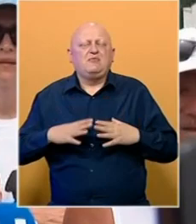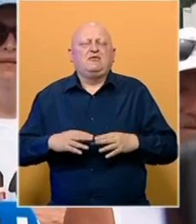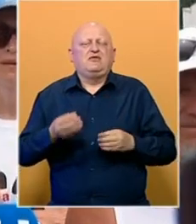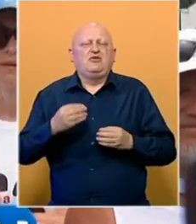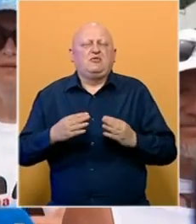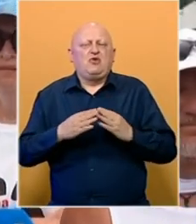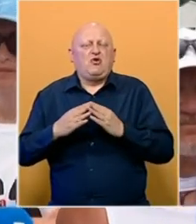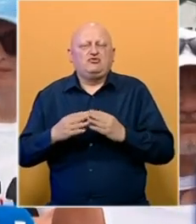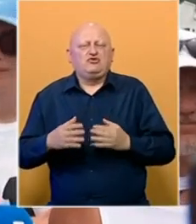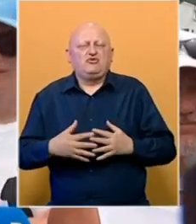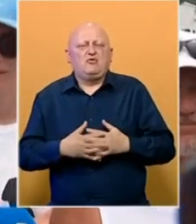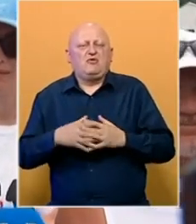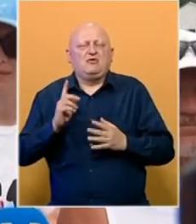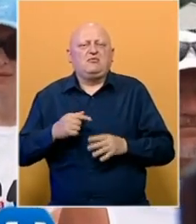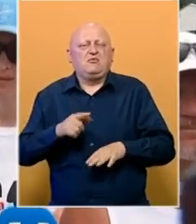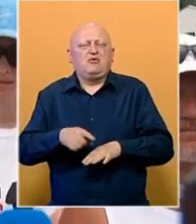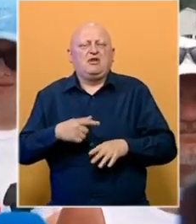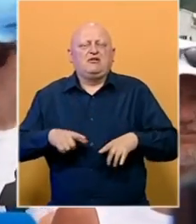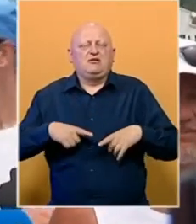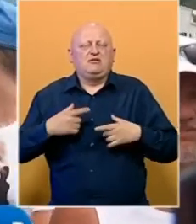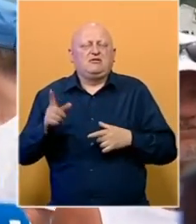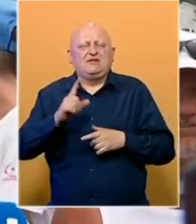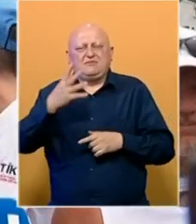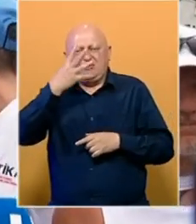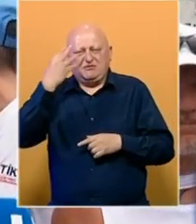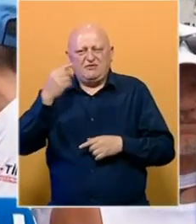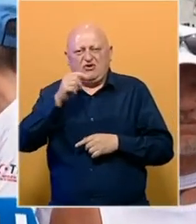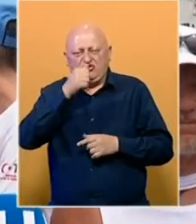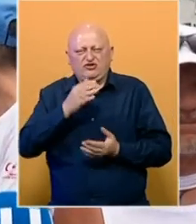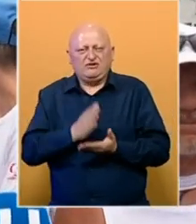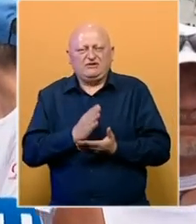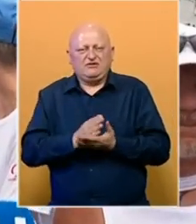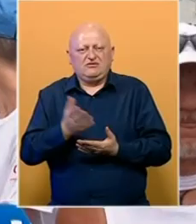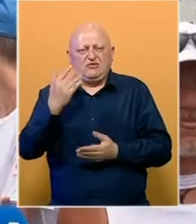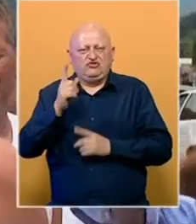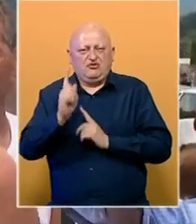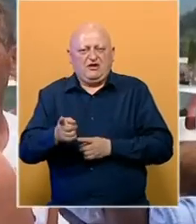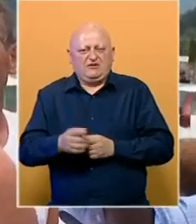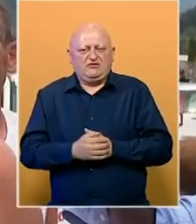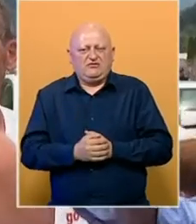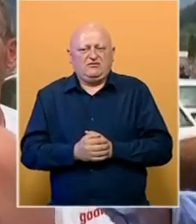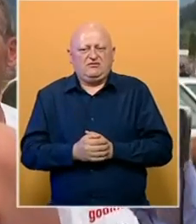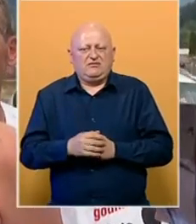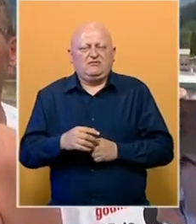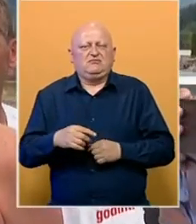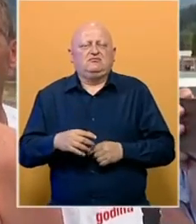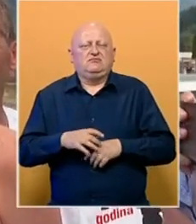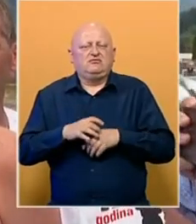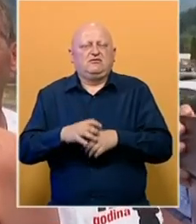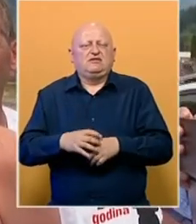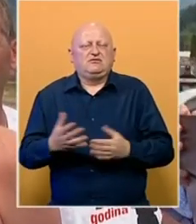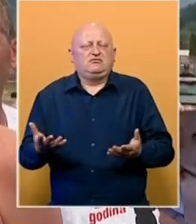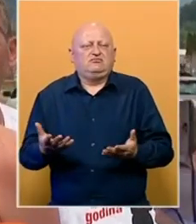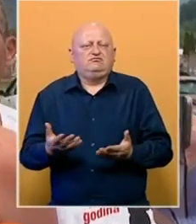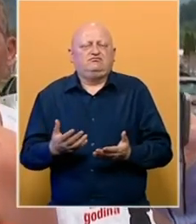dobro susjedskih odnosa, znači mi moramo nastavi živjet dalje, ali ne smijemo zaboraviti ono što nam se desilo u proteklom ratu. Pa motivacija, odnosno